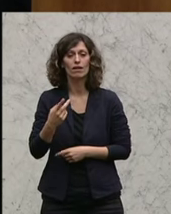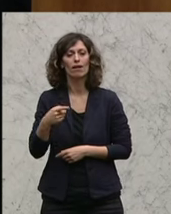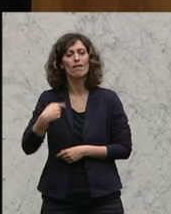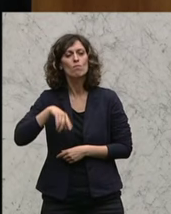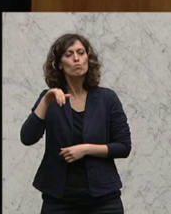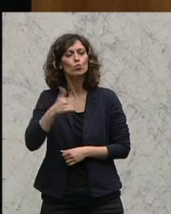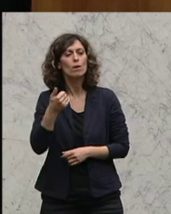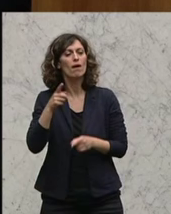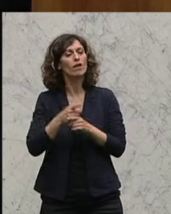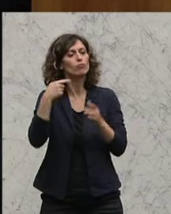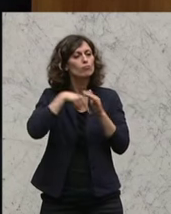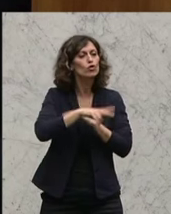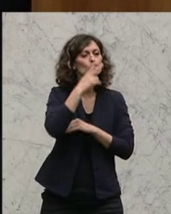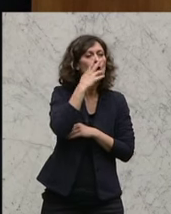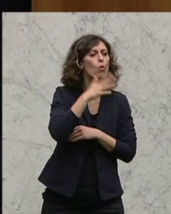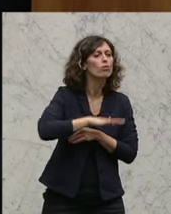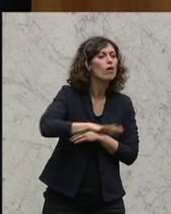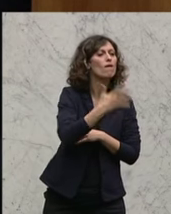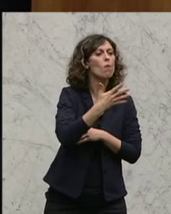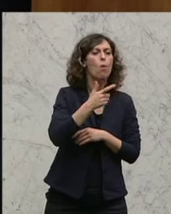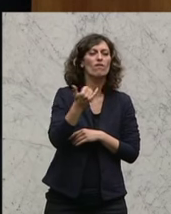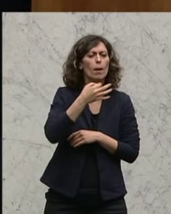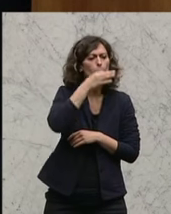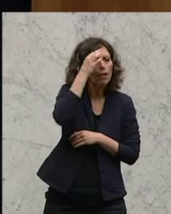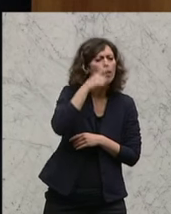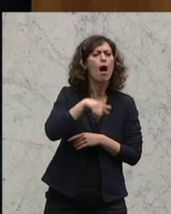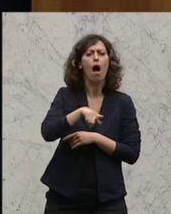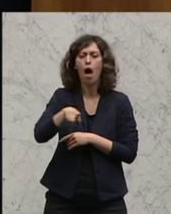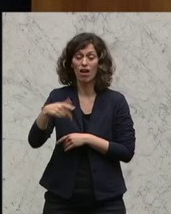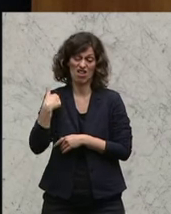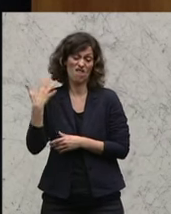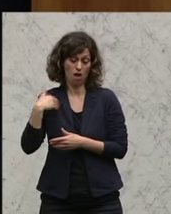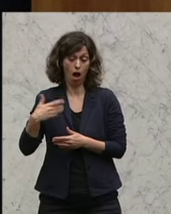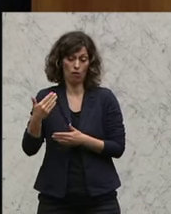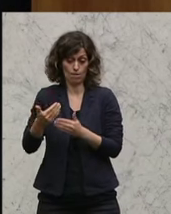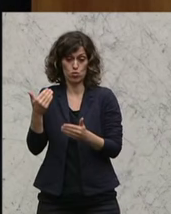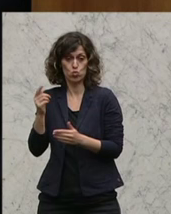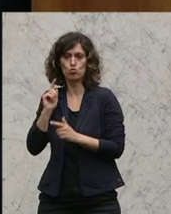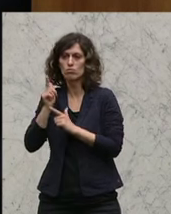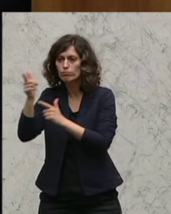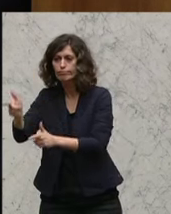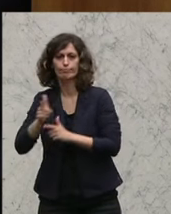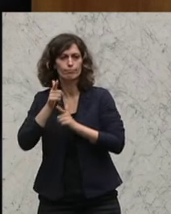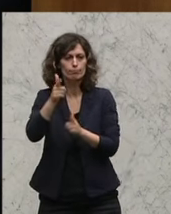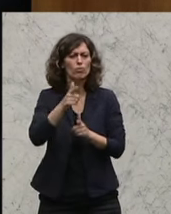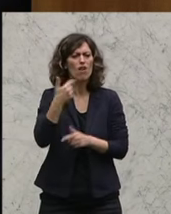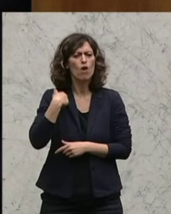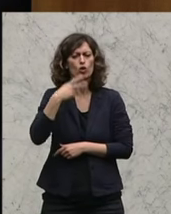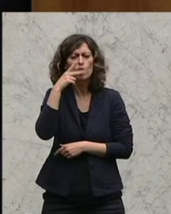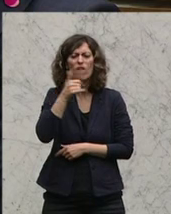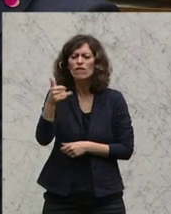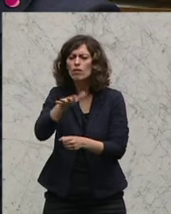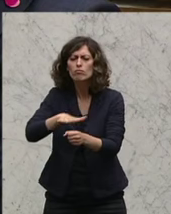ein Bild macht. Ich war sehr bald draußen, um zu sehen, wie die Arbeit eigentlich vor Ort